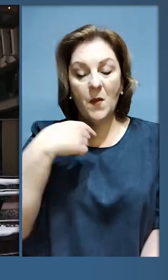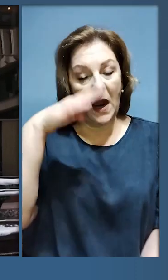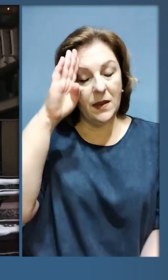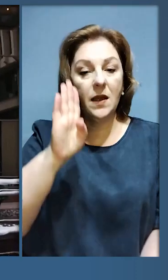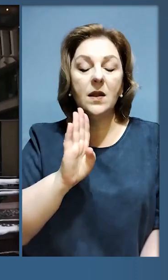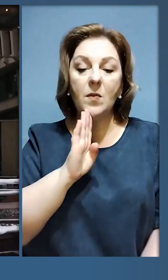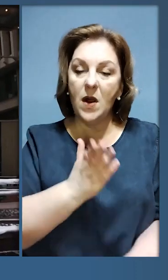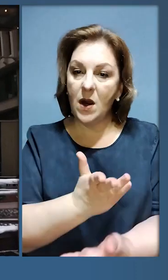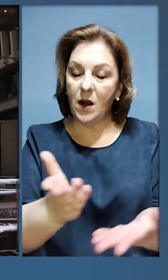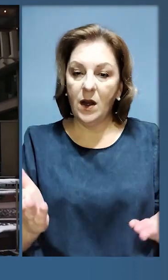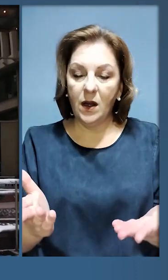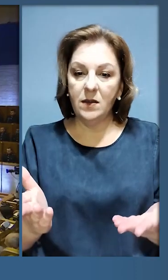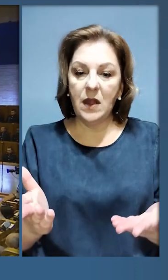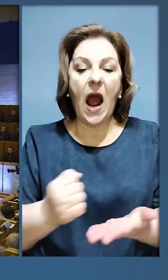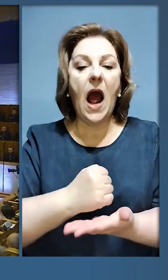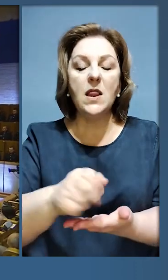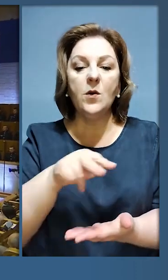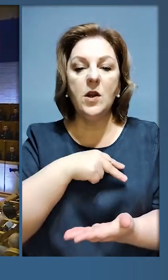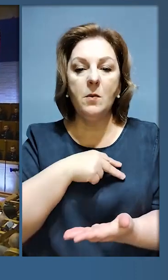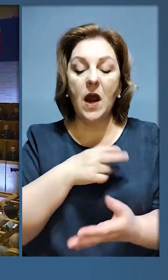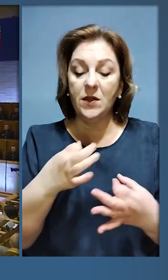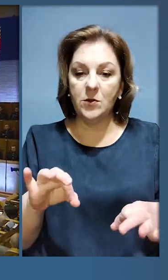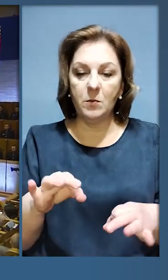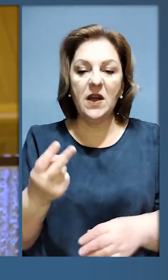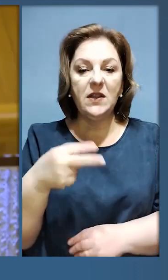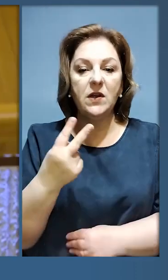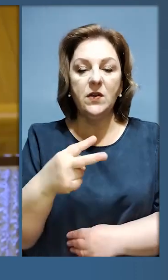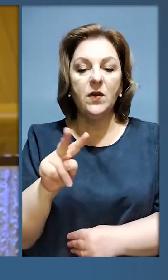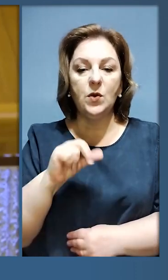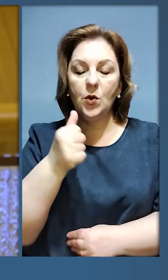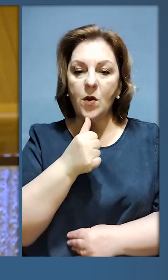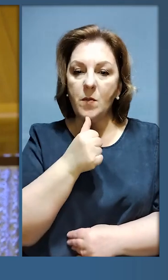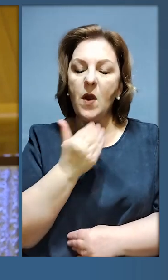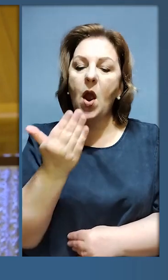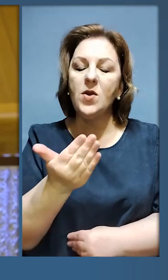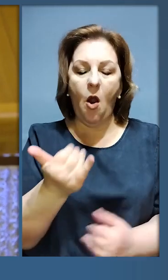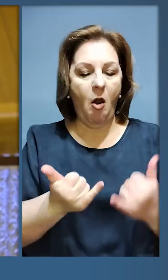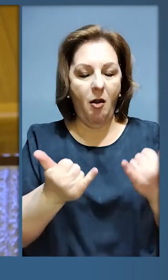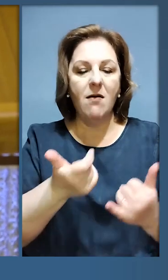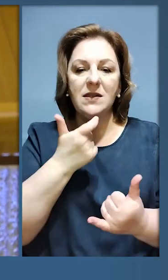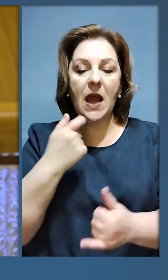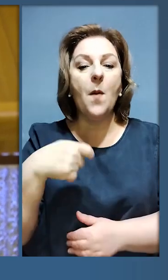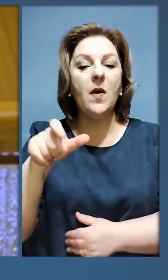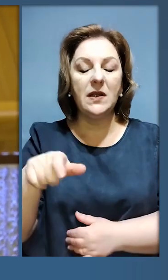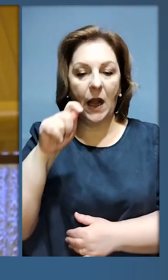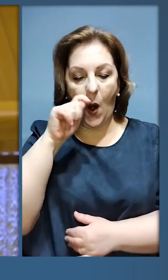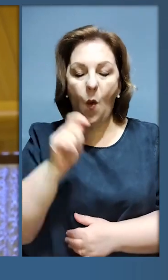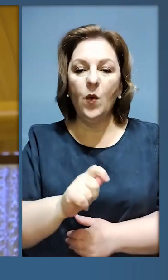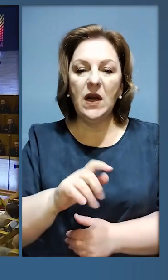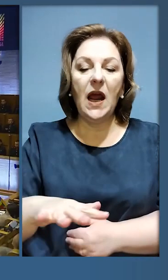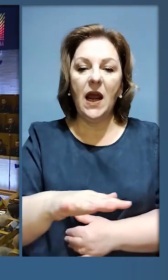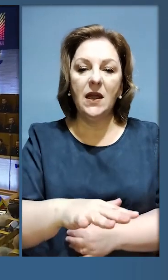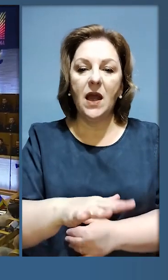Пані та панове, лауреат премії свободи 2022 року, його екселенція,